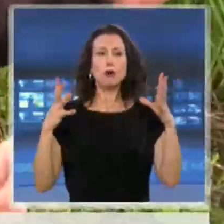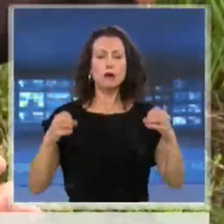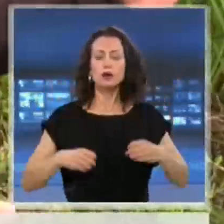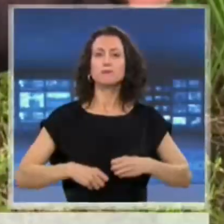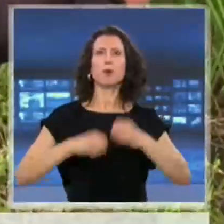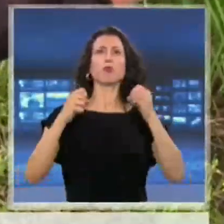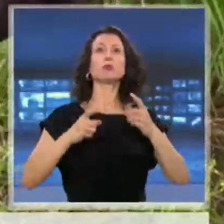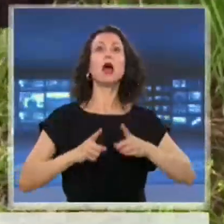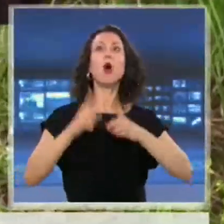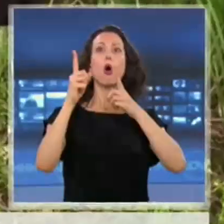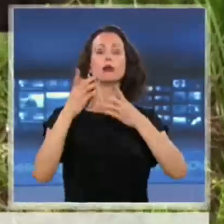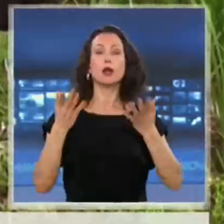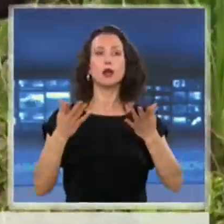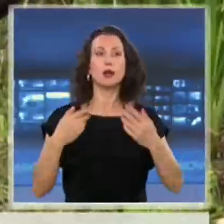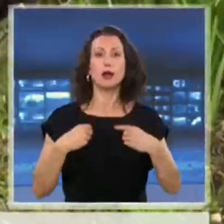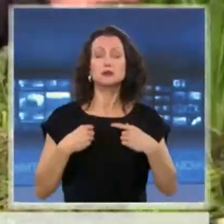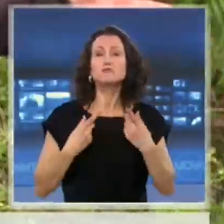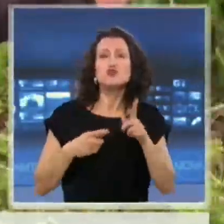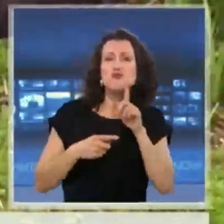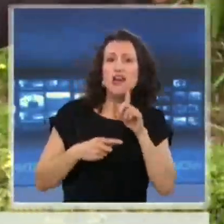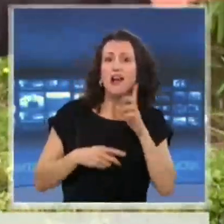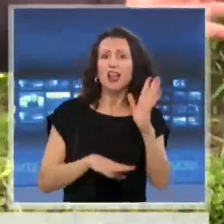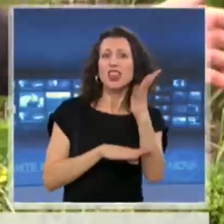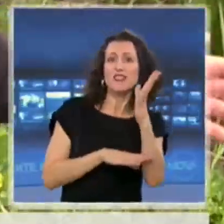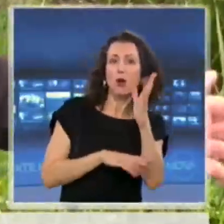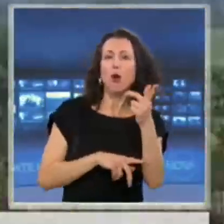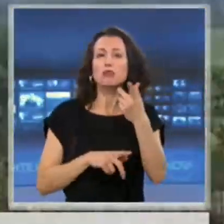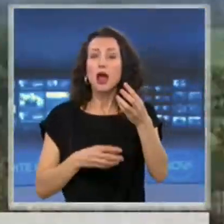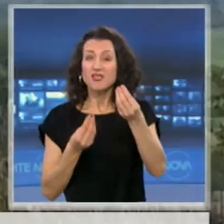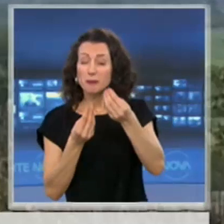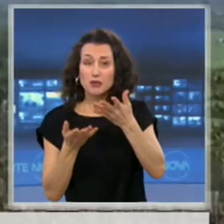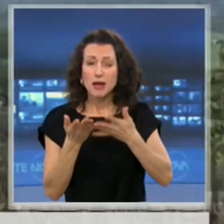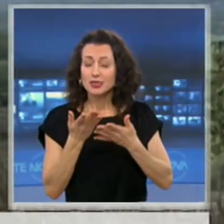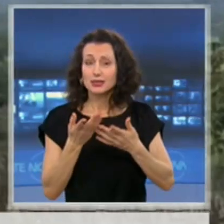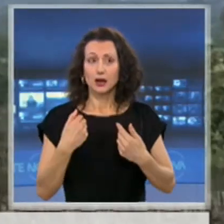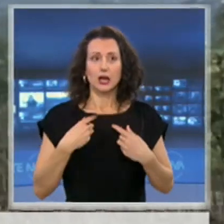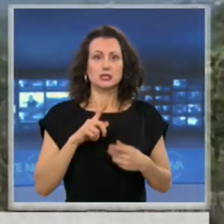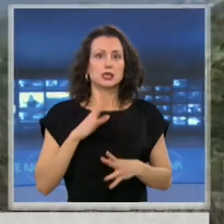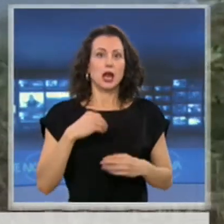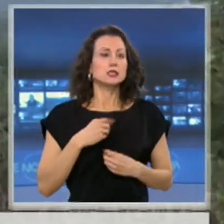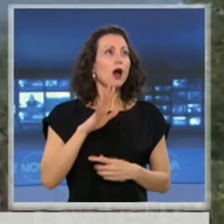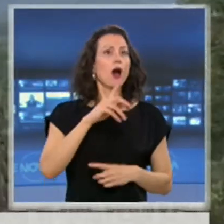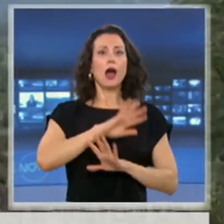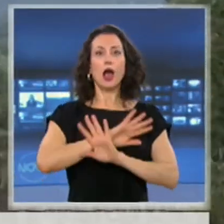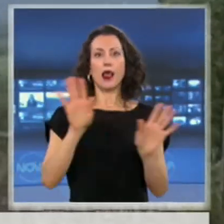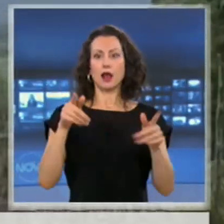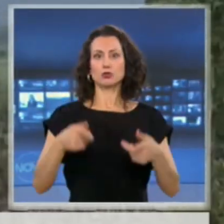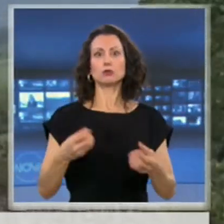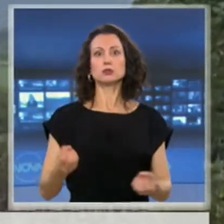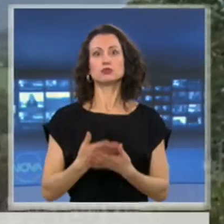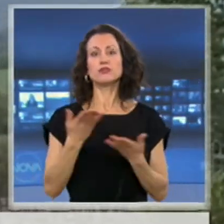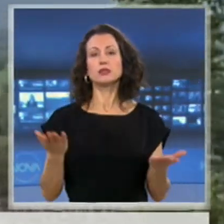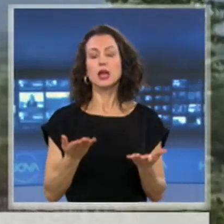нагоре има какво беше. Дали човек, дали дърво, някакъв предмет не ще я, не знам. Викам края тук, че стани нещо.